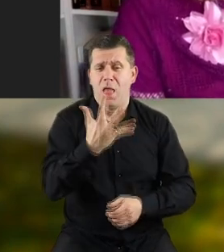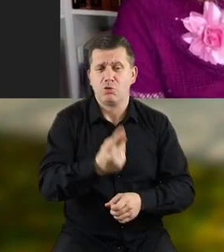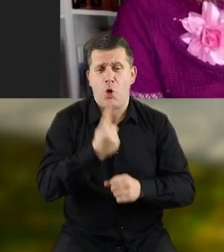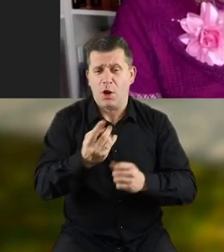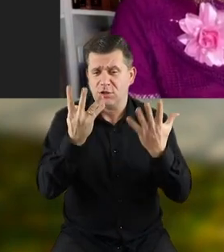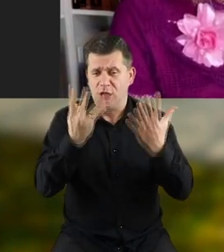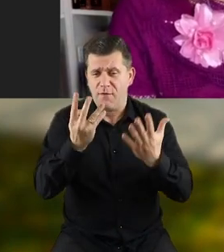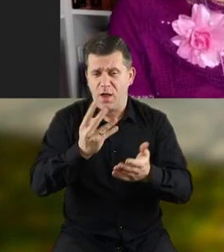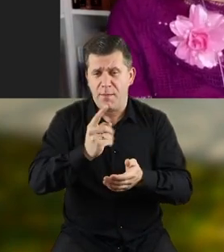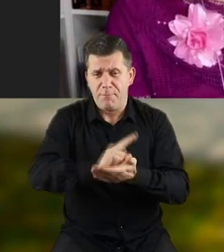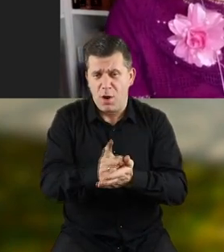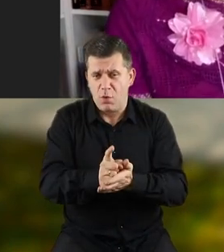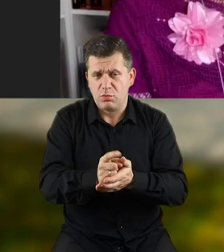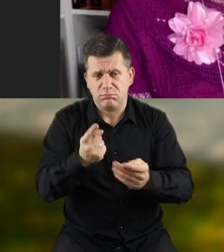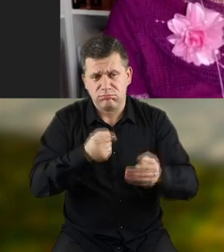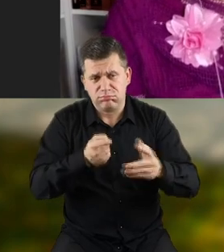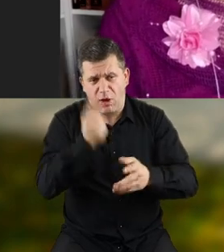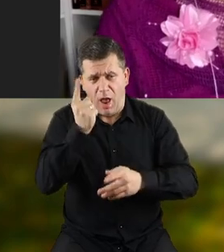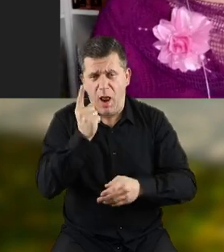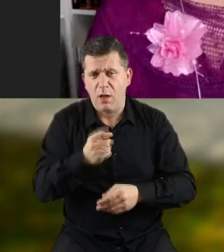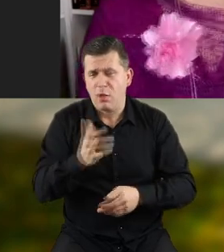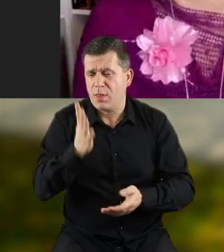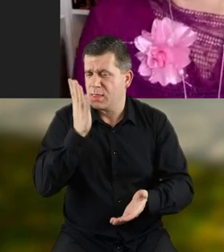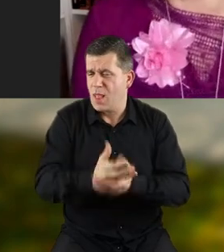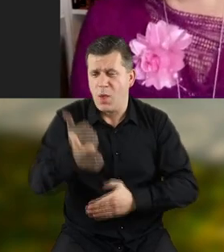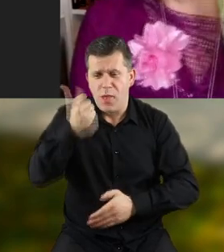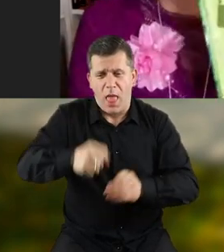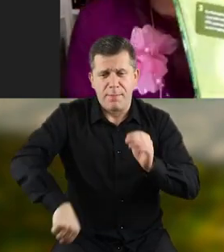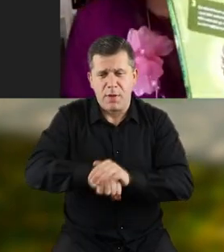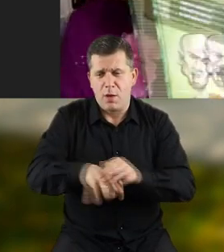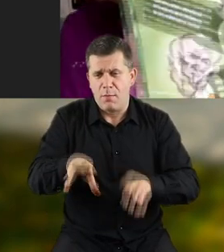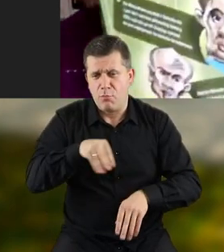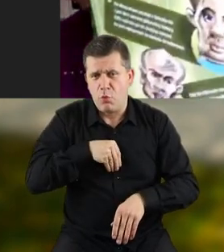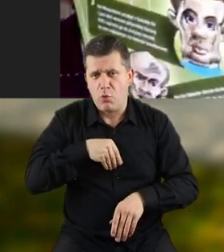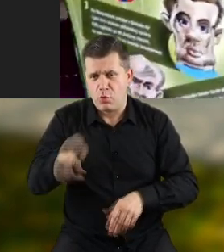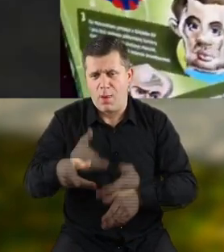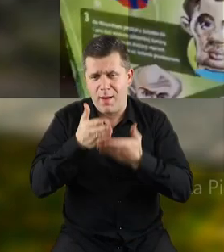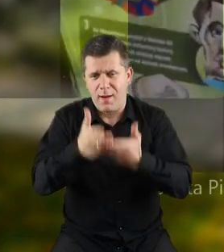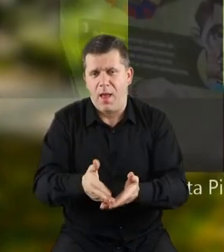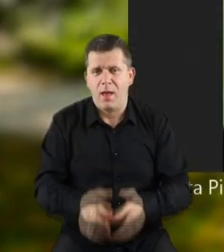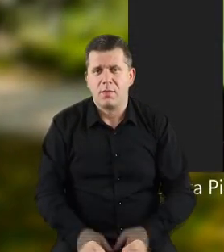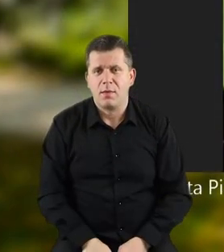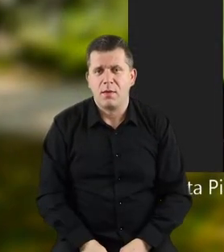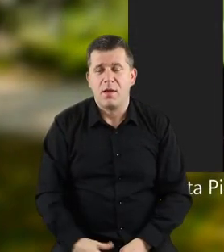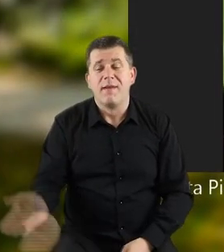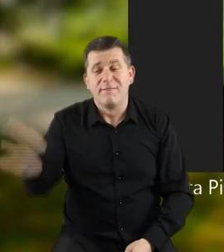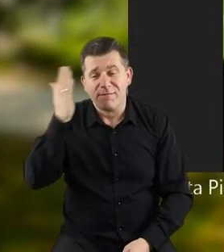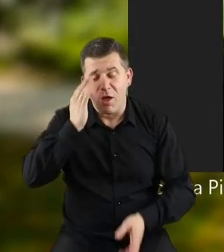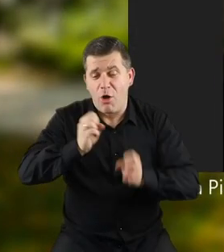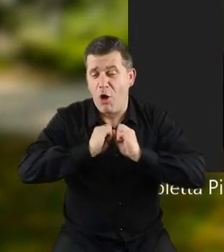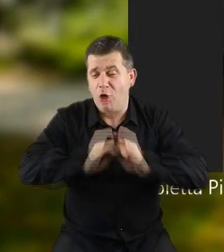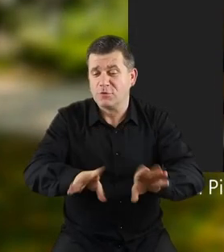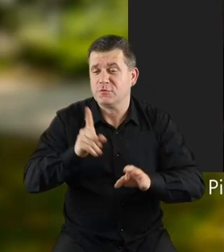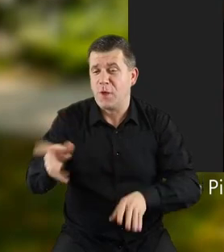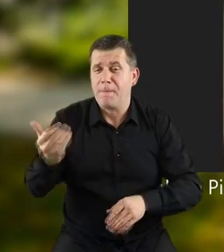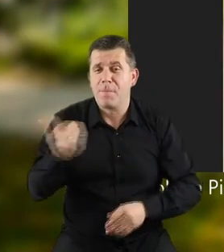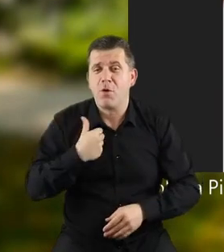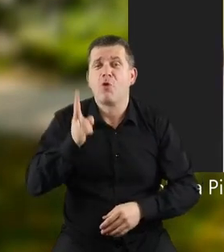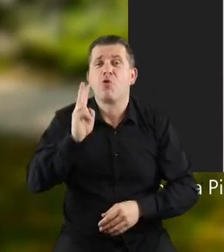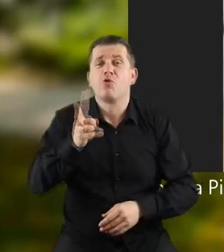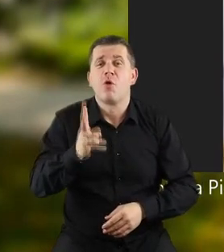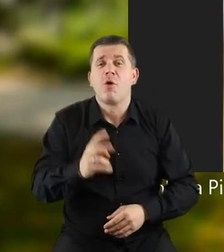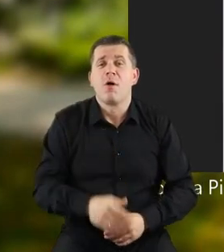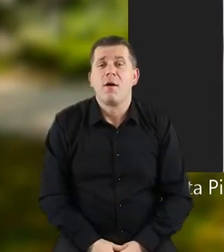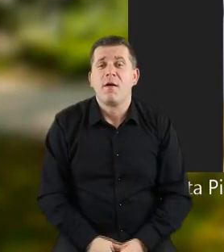pięć goli w dziewięć minut walnąć w siatę, tylko jeden piłkarz mógł dać temu radę. Oczywiście był to...